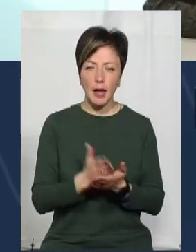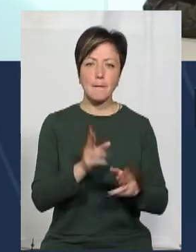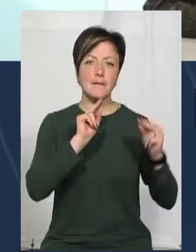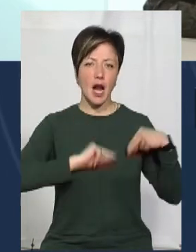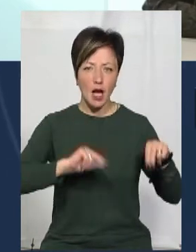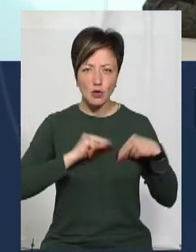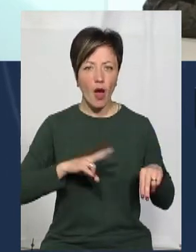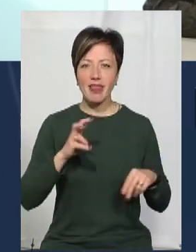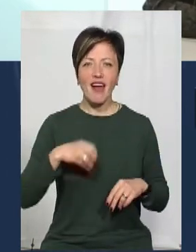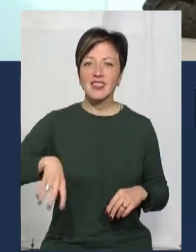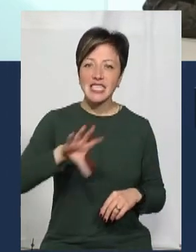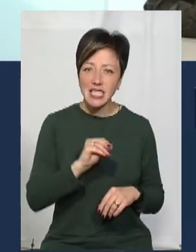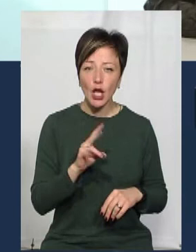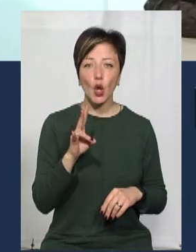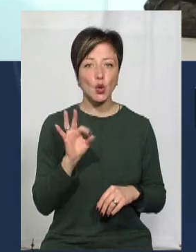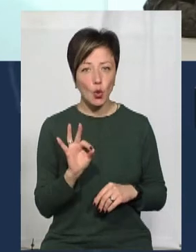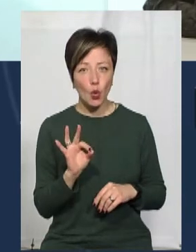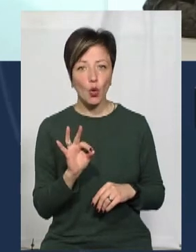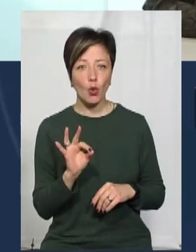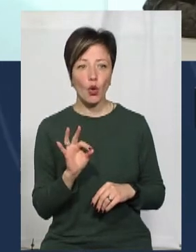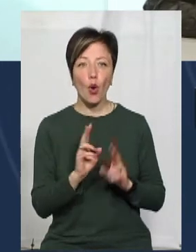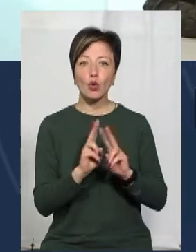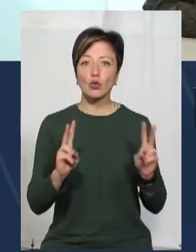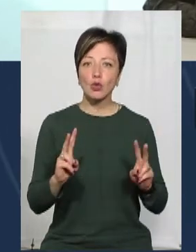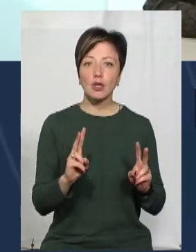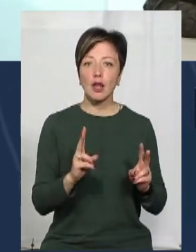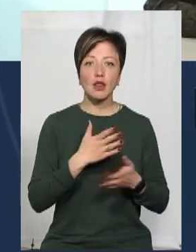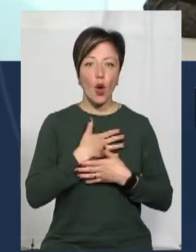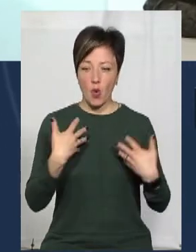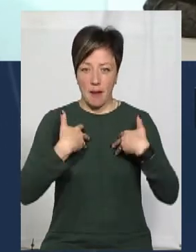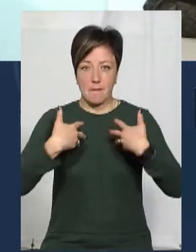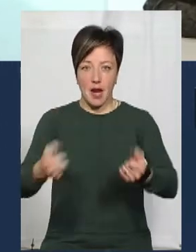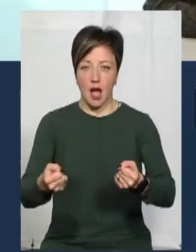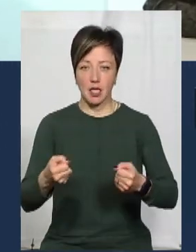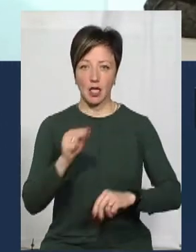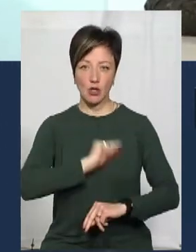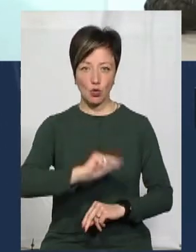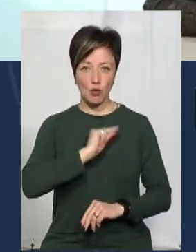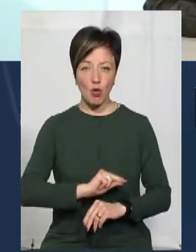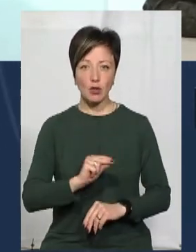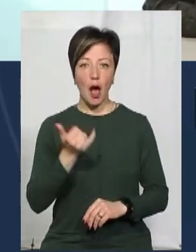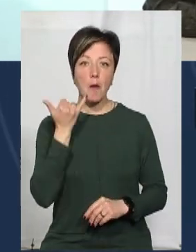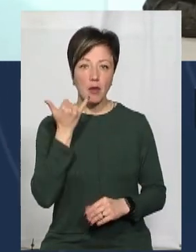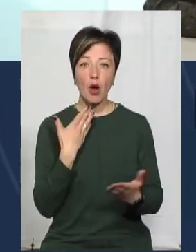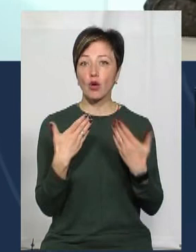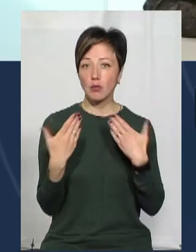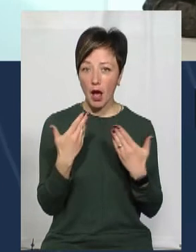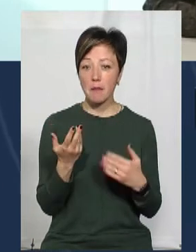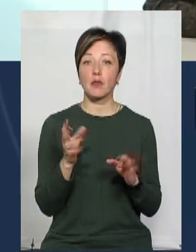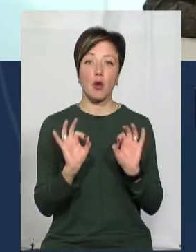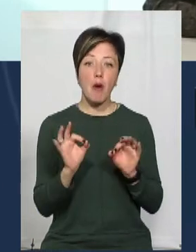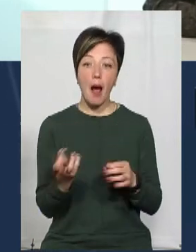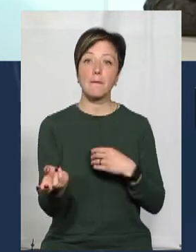працюють. Ну, не всі, бо того, що не хочуть брати нас на роботу, того, що по телефону розмовляєш,